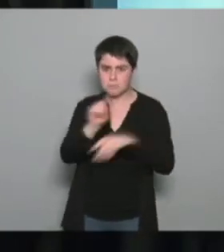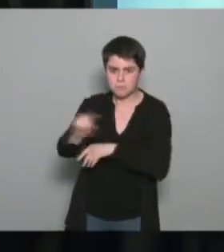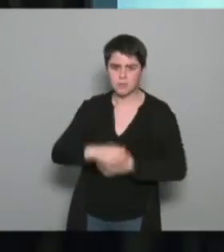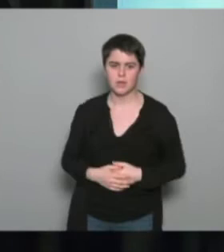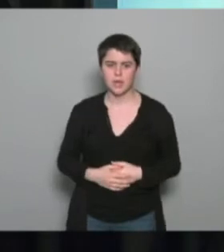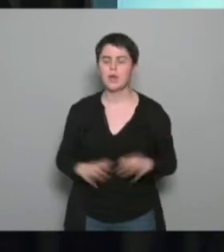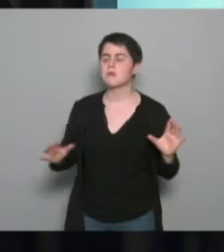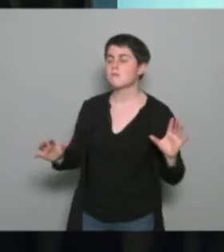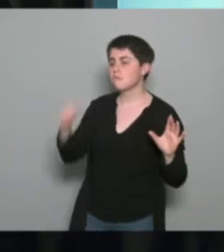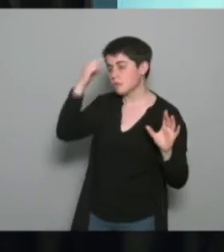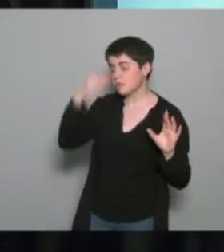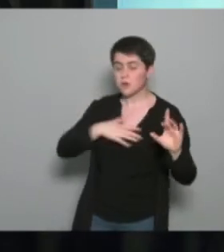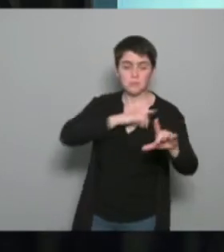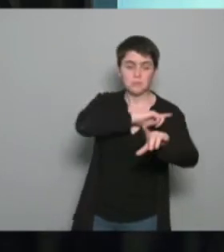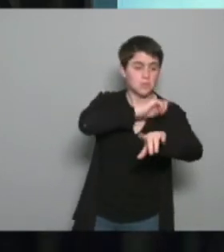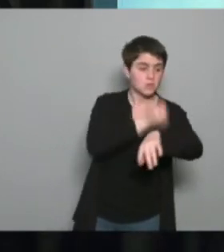je crois qu'aujourd'hui